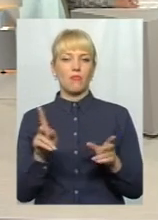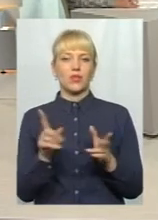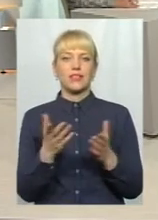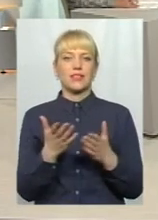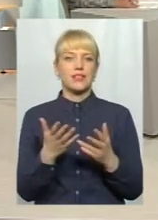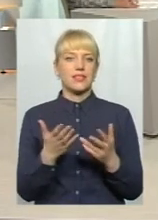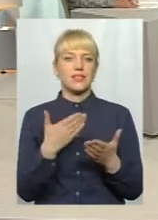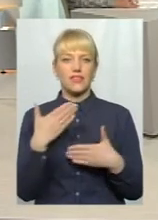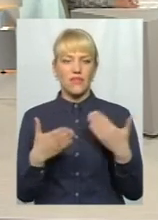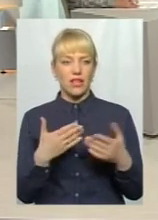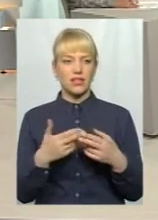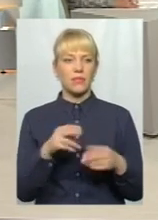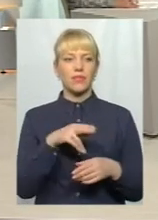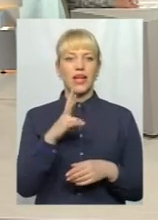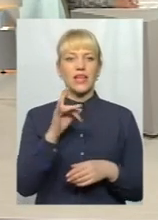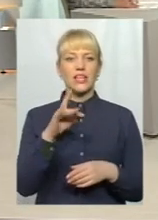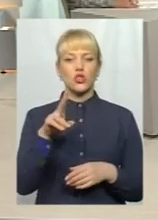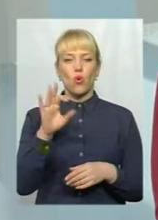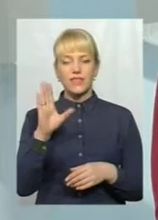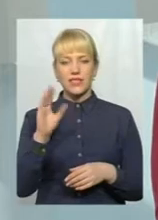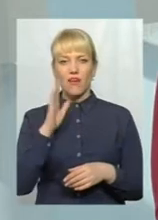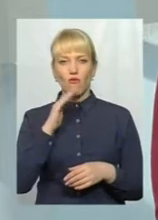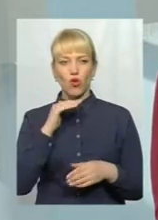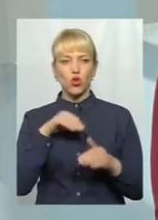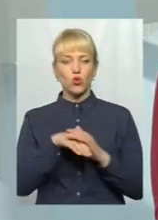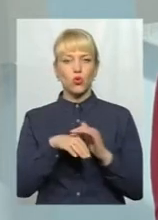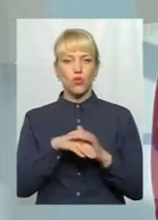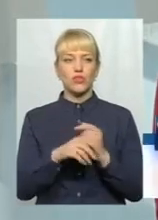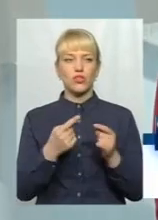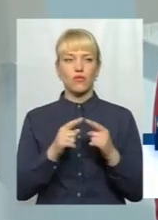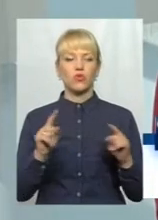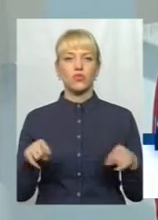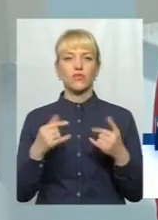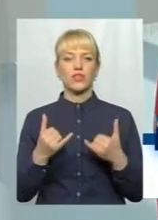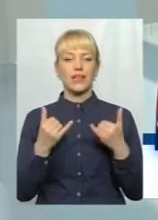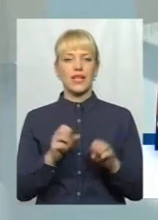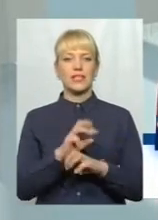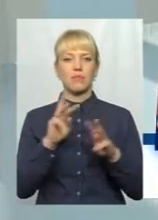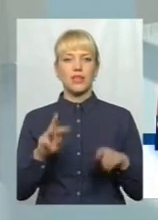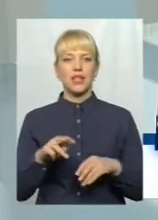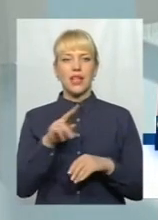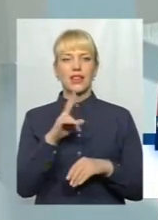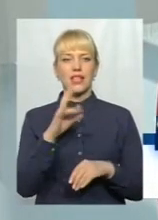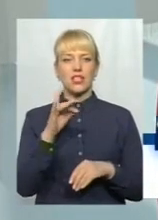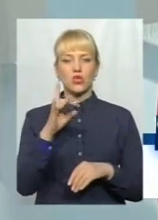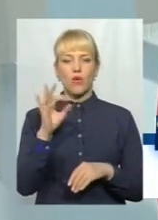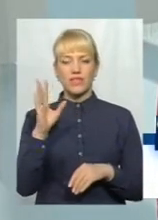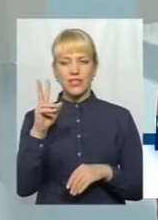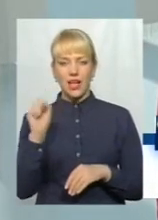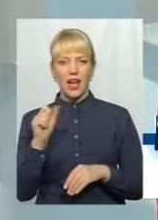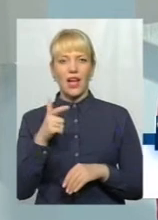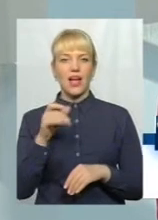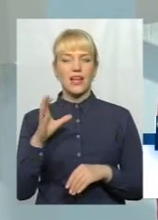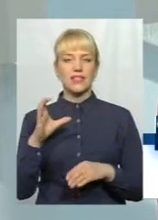Дністровське водосховище, воно створювалося для забезпечення діяльності Дністровської ГЕС, яка